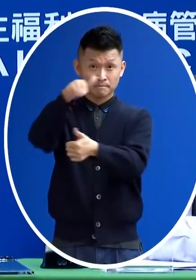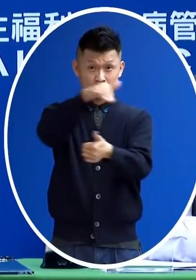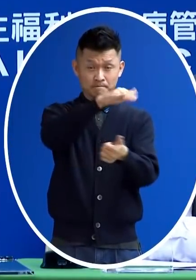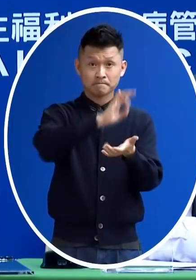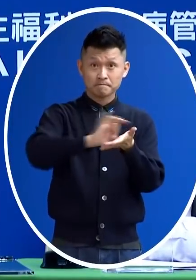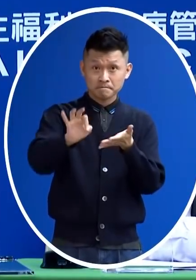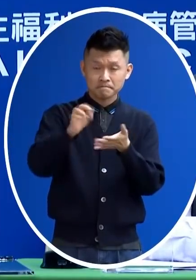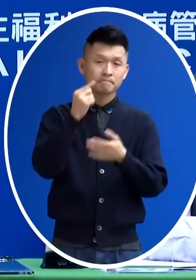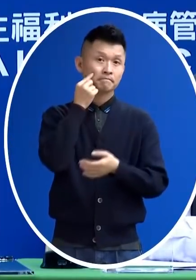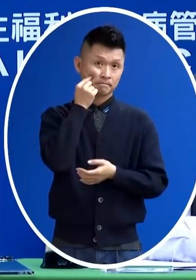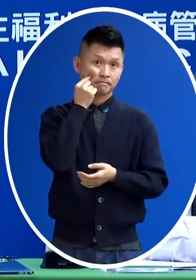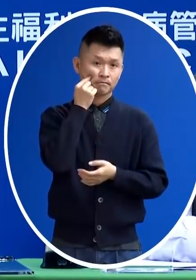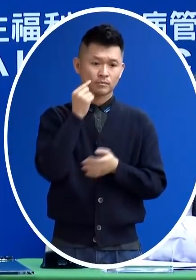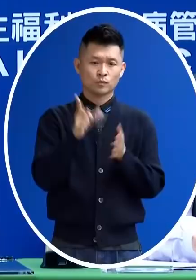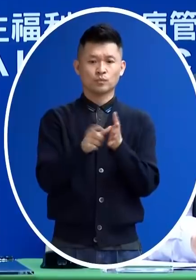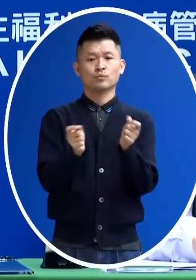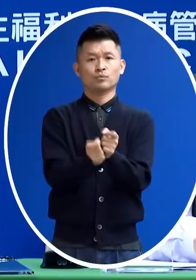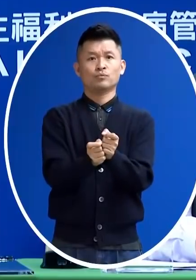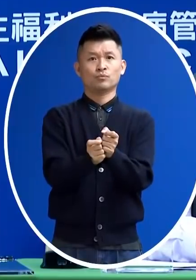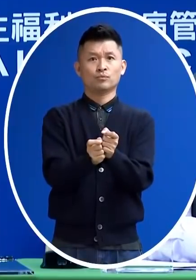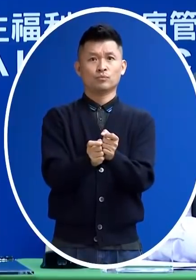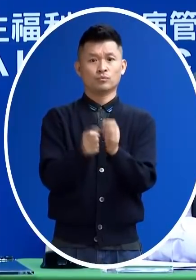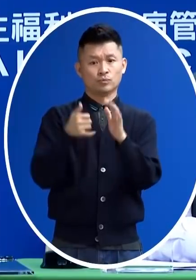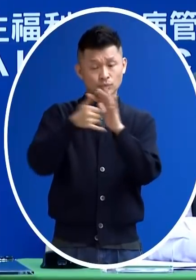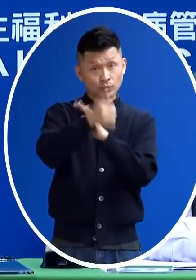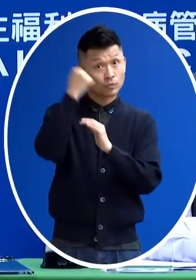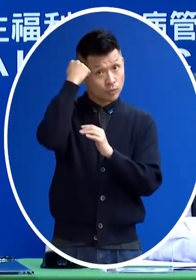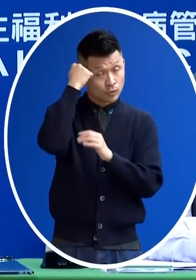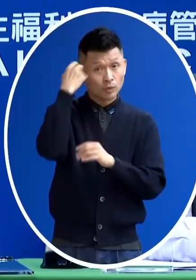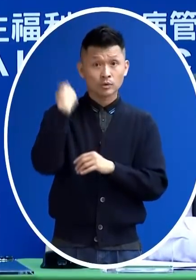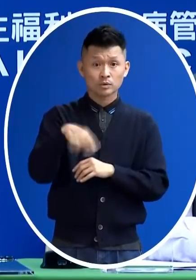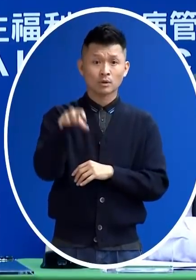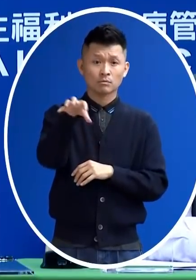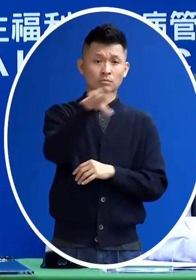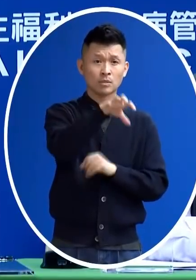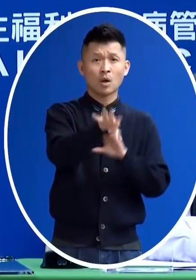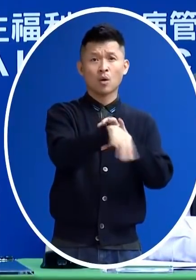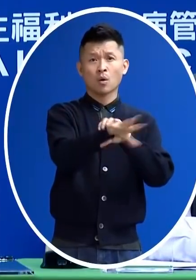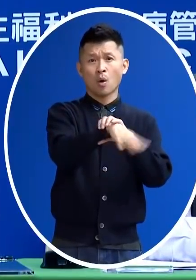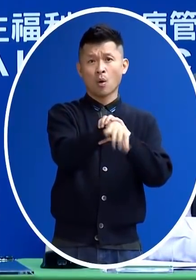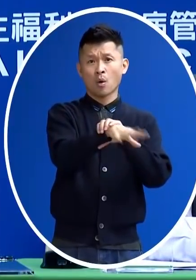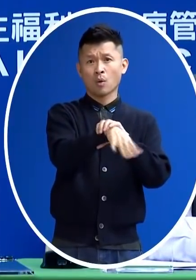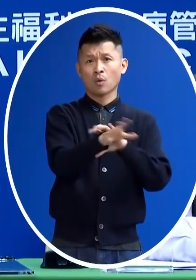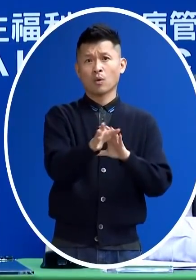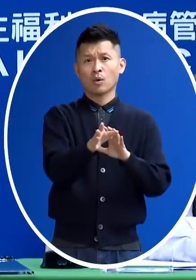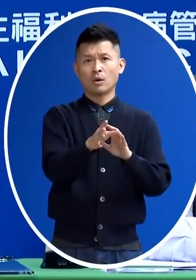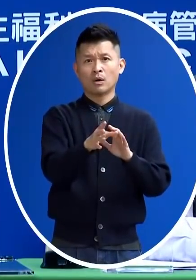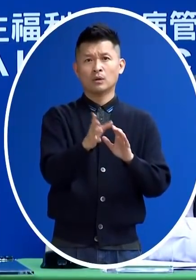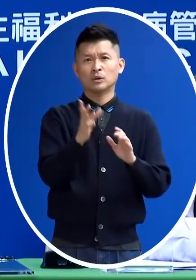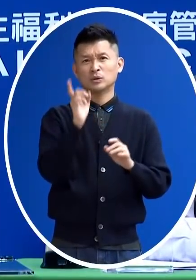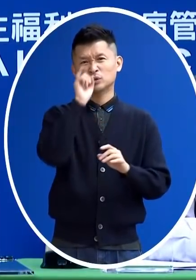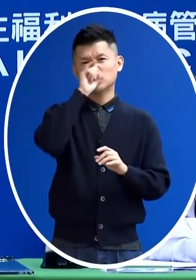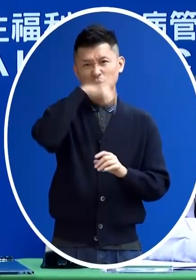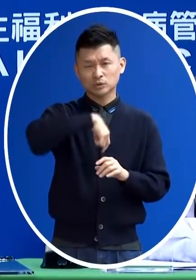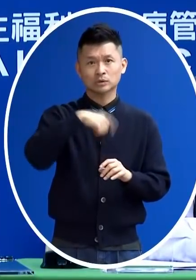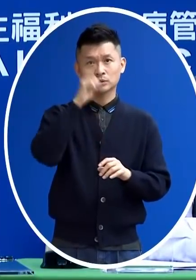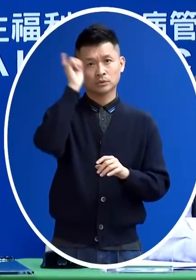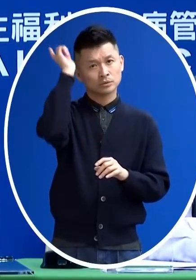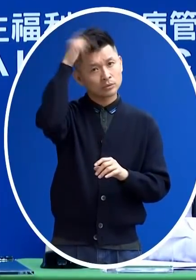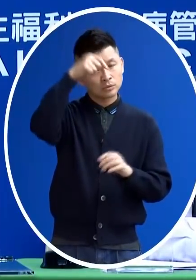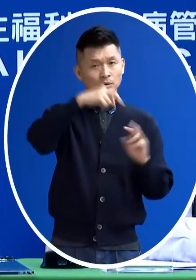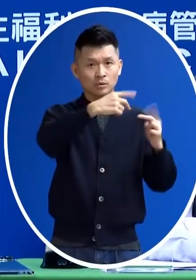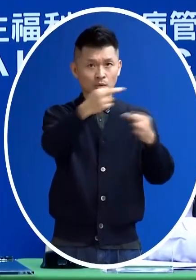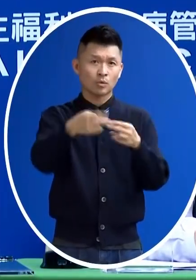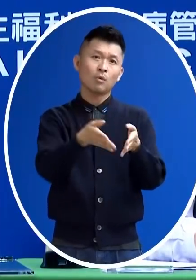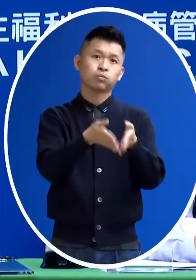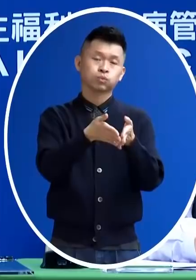困難 然後因為短期的使用加上有一些地方竟然沒有在用那對有一些整修的問題 那不過我們仍然也